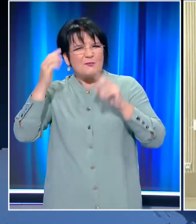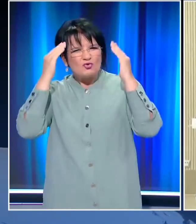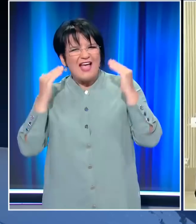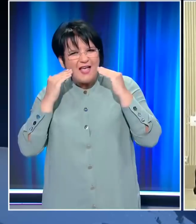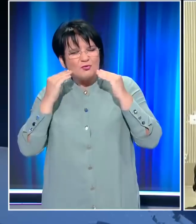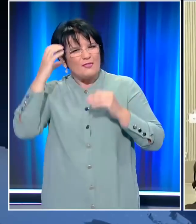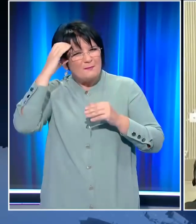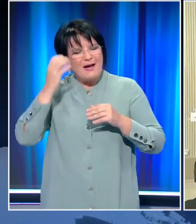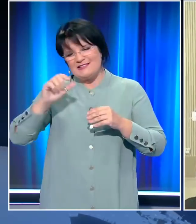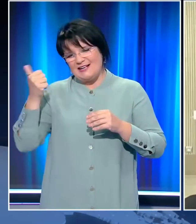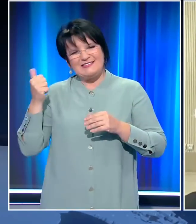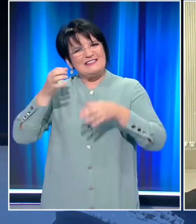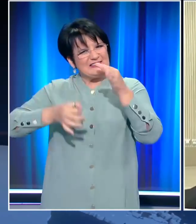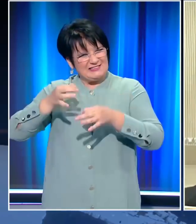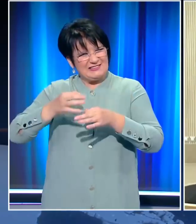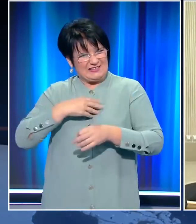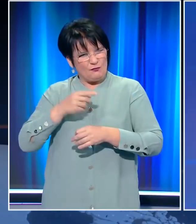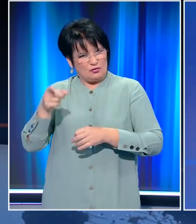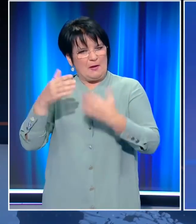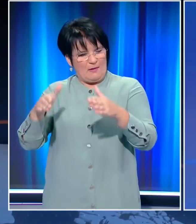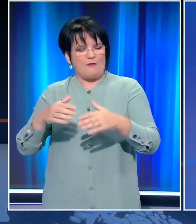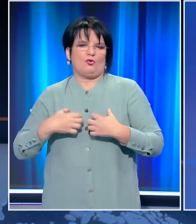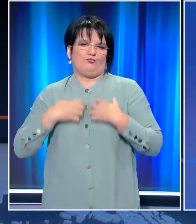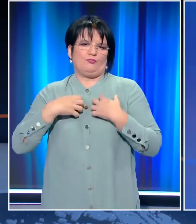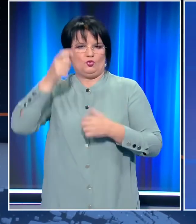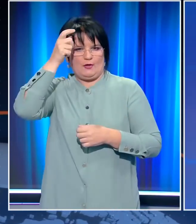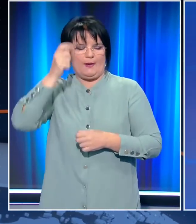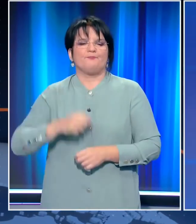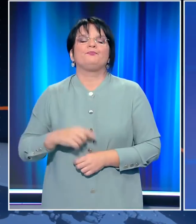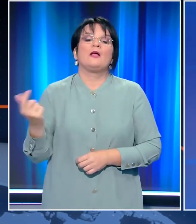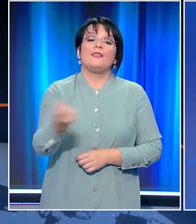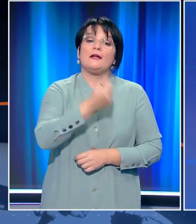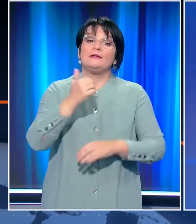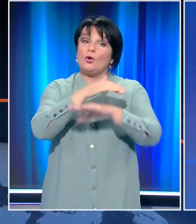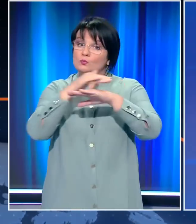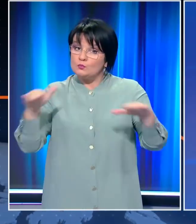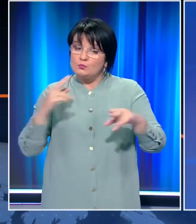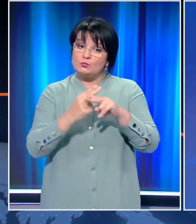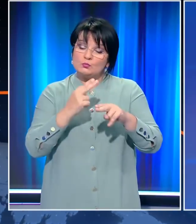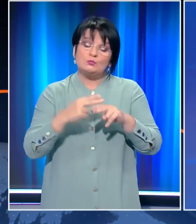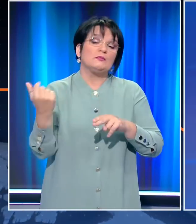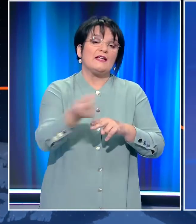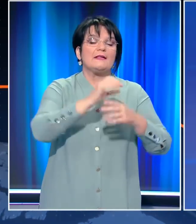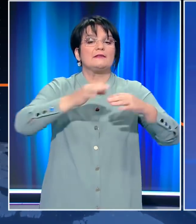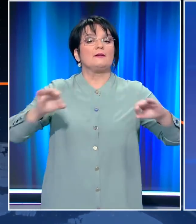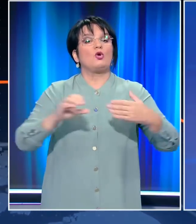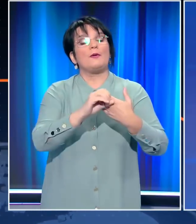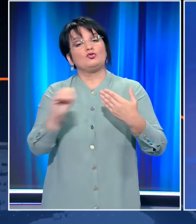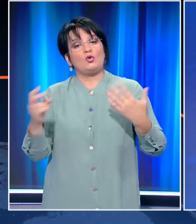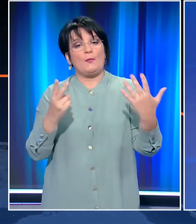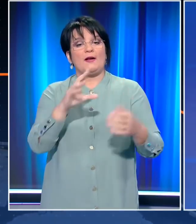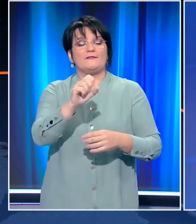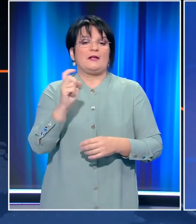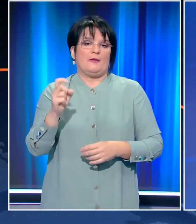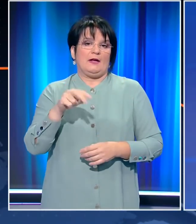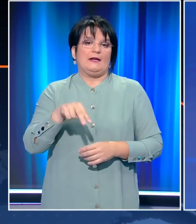Αιγύπτου που ολοκληρώθηκε χτες στη Λευκοσία. Σε αυτό το σημείο το δελτίο μας ολοκληρώθηκε όλες οι ειδήσεις αναλυτικά στο κεντρικό